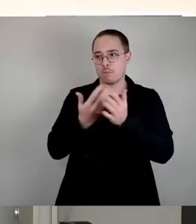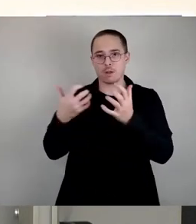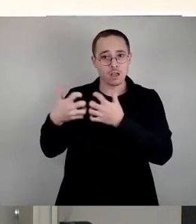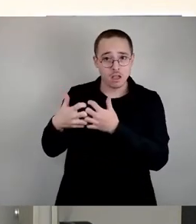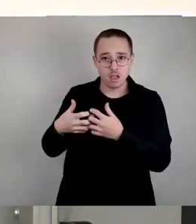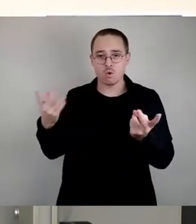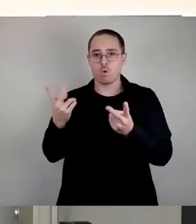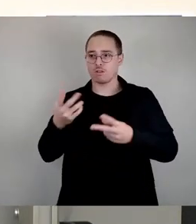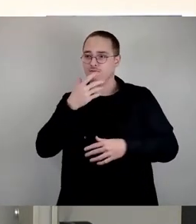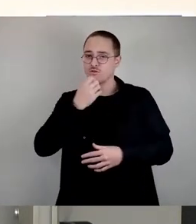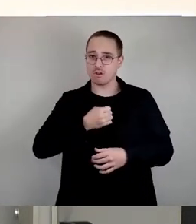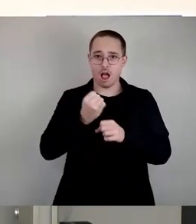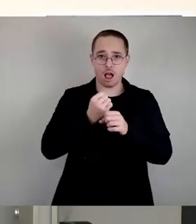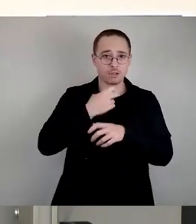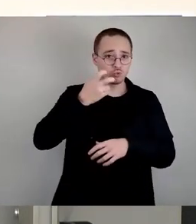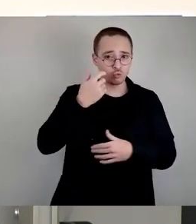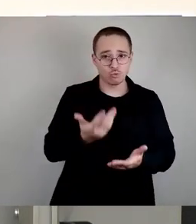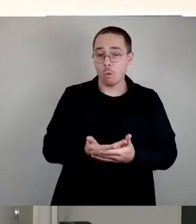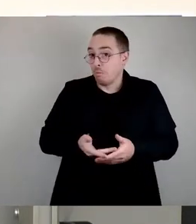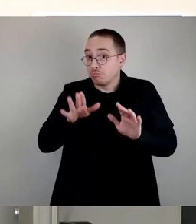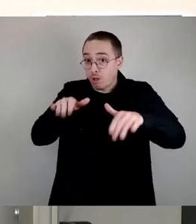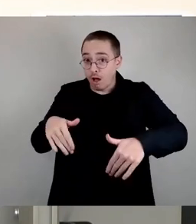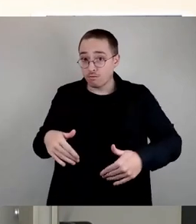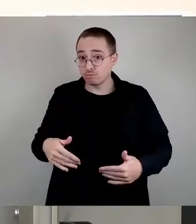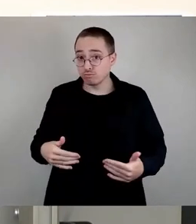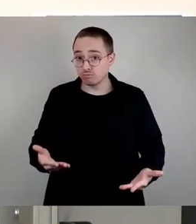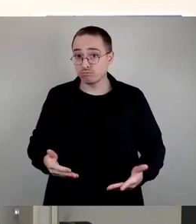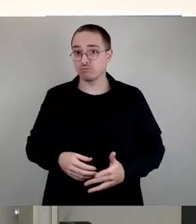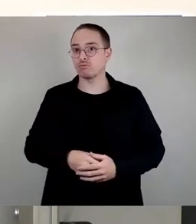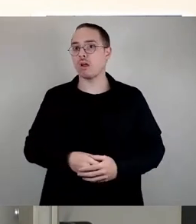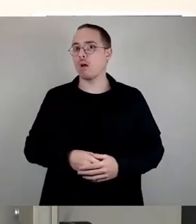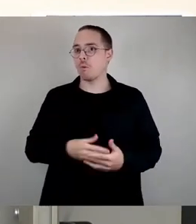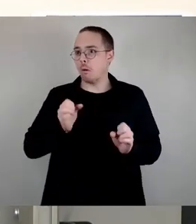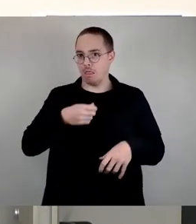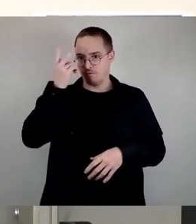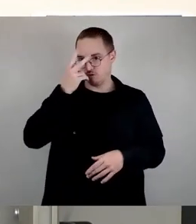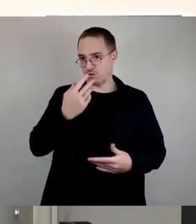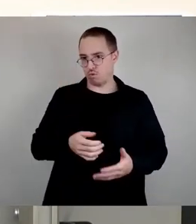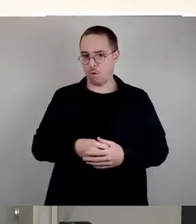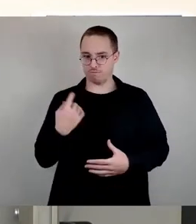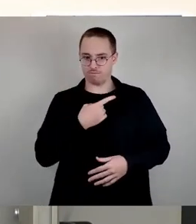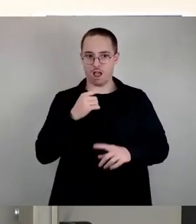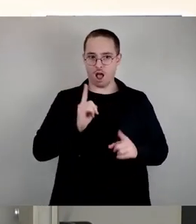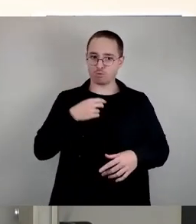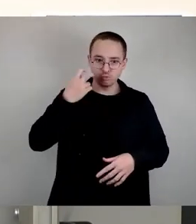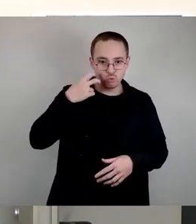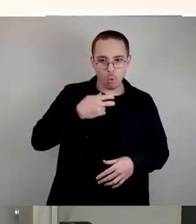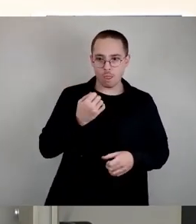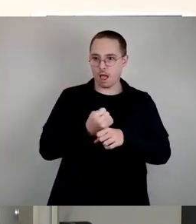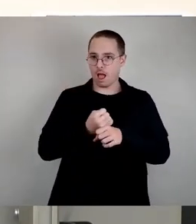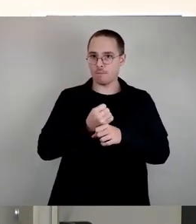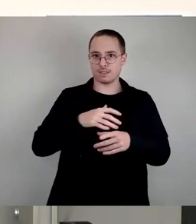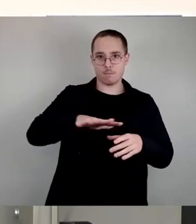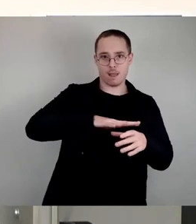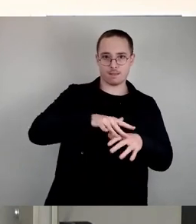was ganz legitim ist. Und nachvollziehbar, wir suchen händeringend Arbeitsplätze bei